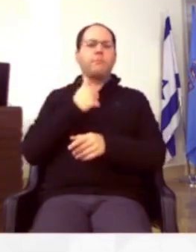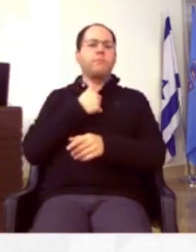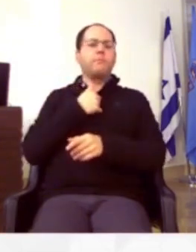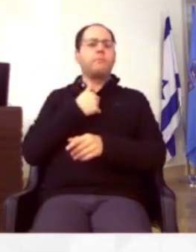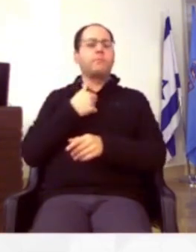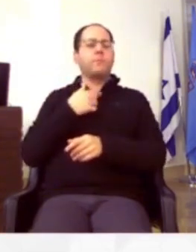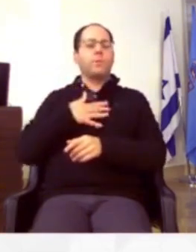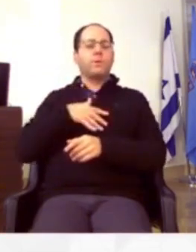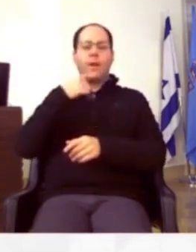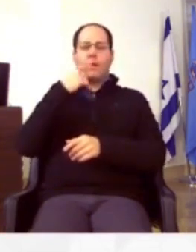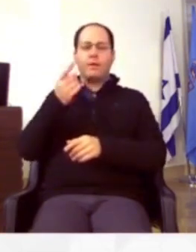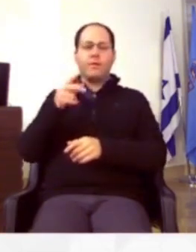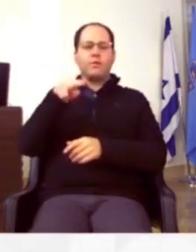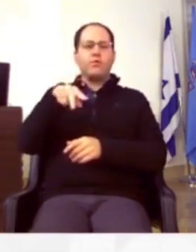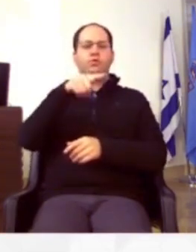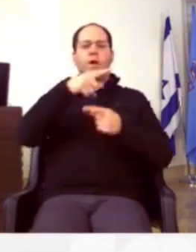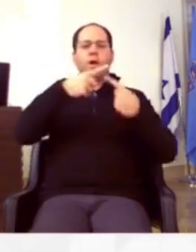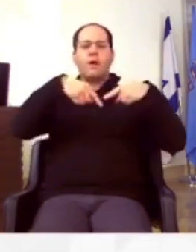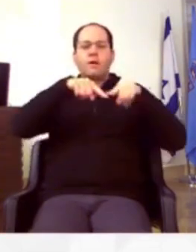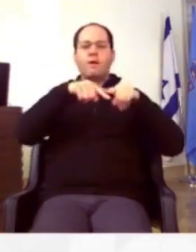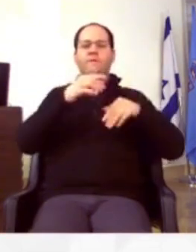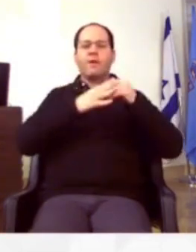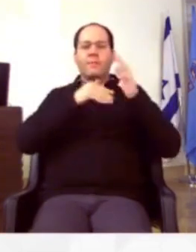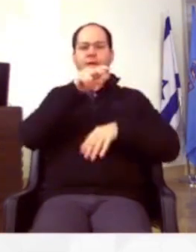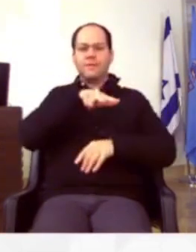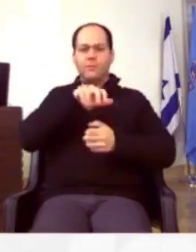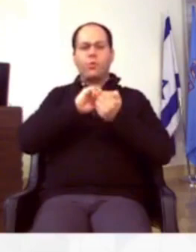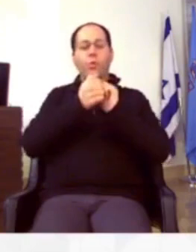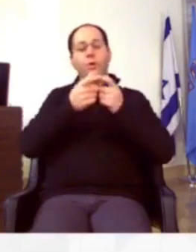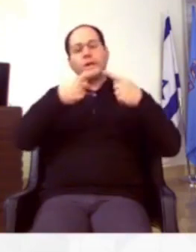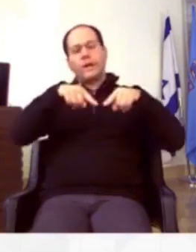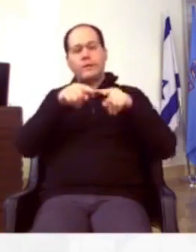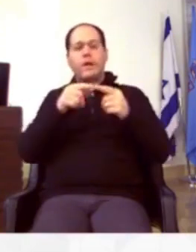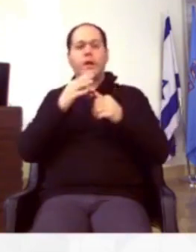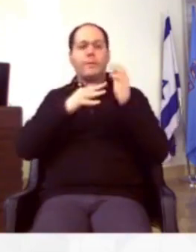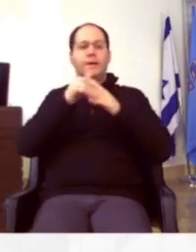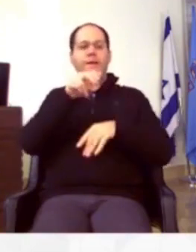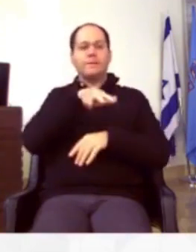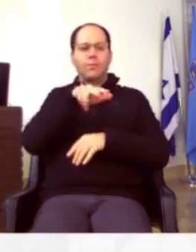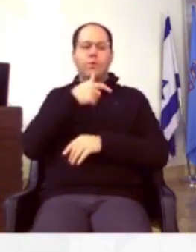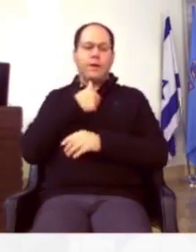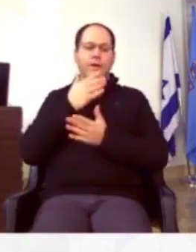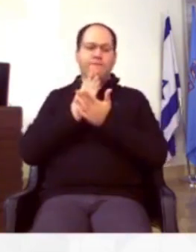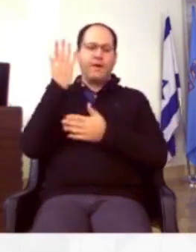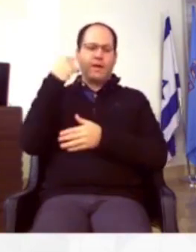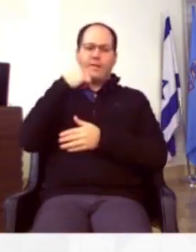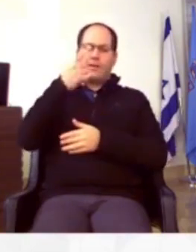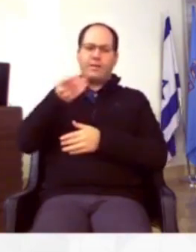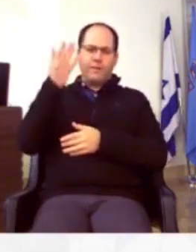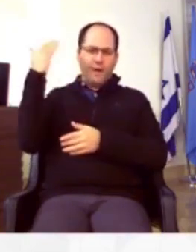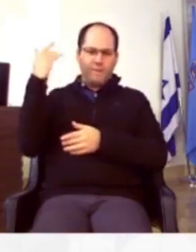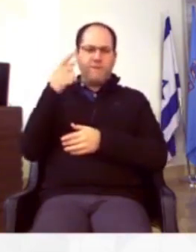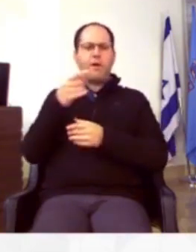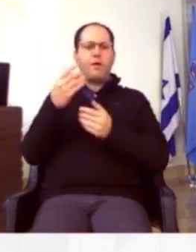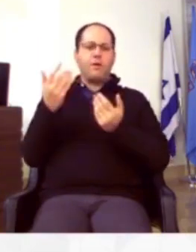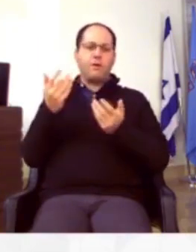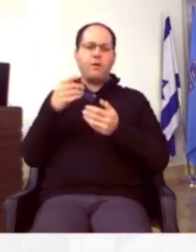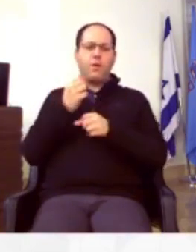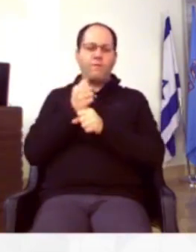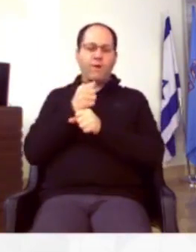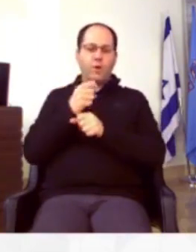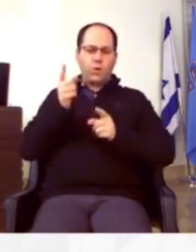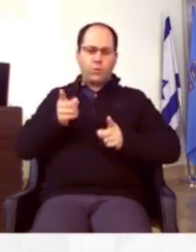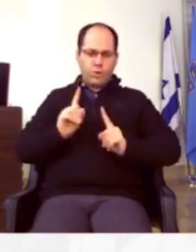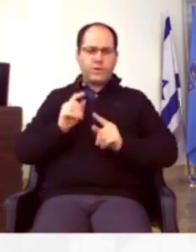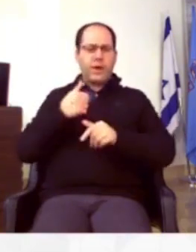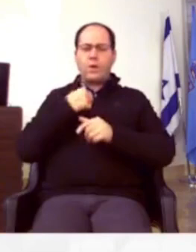יכול להגיד שממה שאני יודע, יש תאגף לבנייה ציבורית, או היחידה לבנייה ציבורית, אני כבר טענתי בעבר שמשהו שם לא